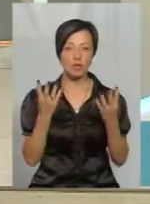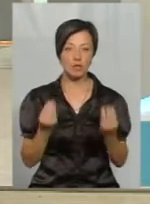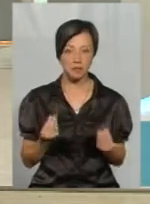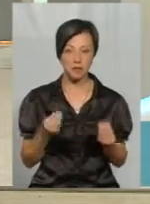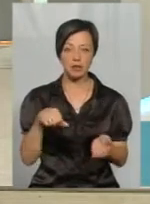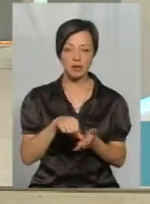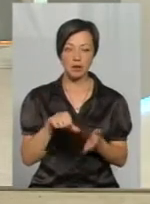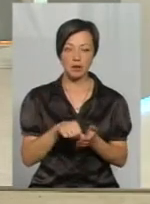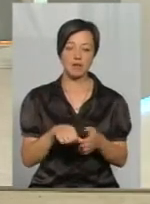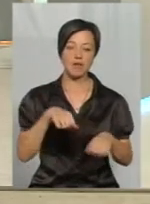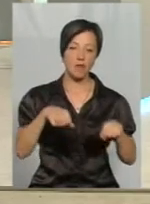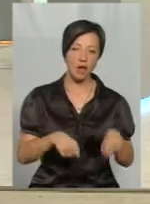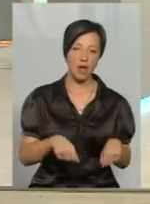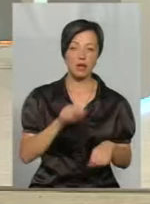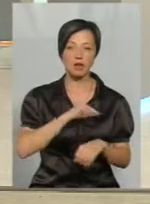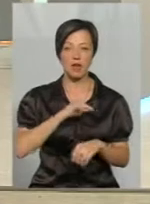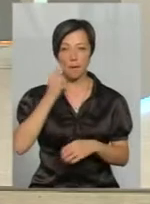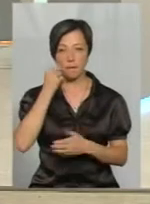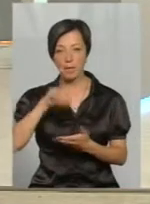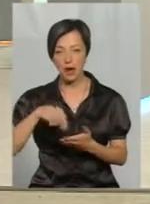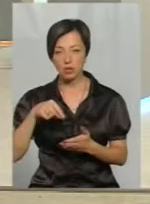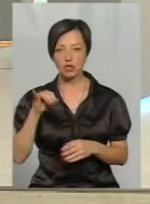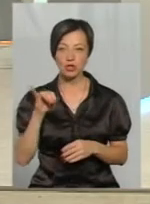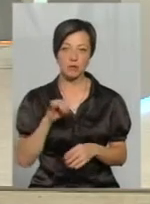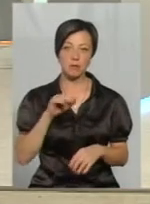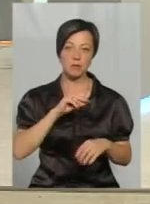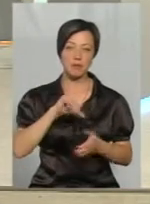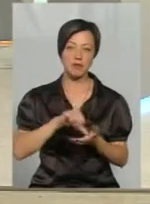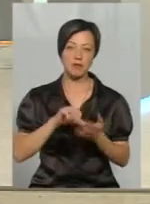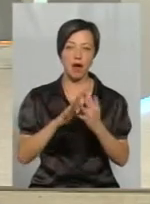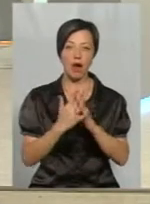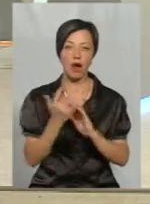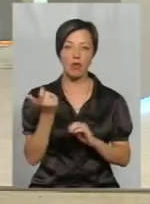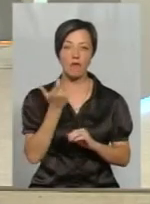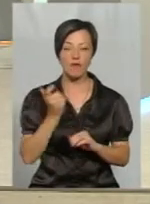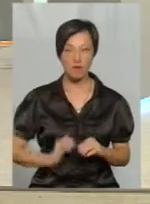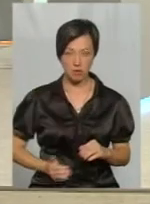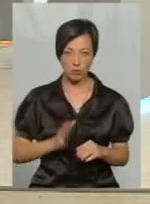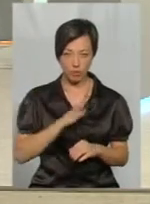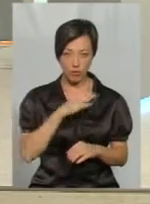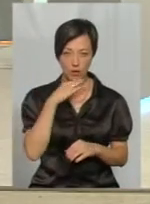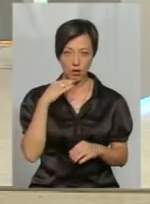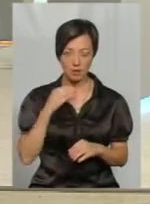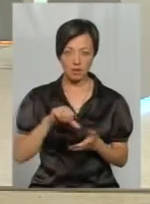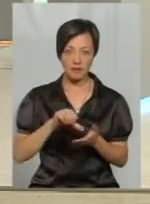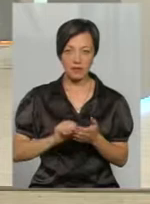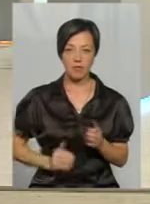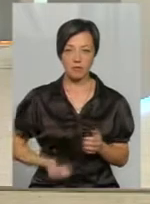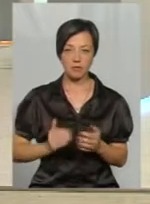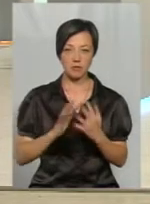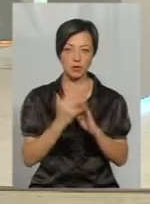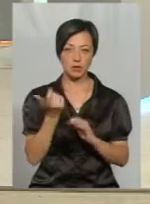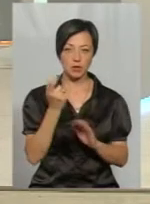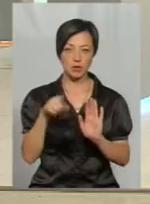ній взяли участь представники влади, пасічники і представники агрофірм. До речі, останніх багато було в цій зустрічі, пане